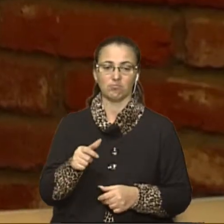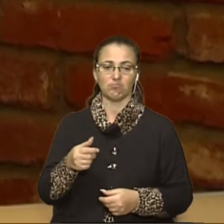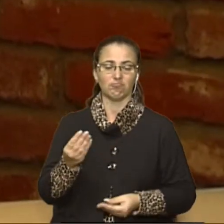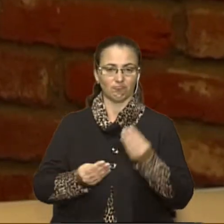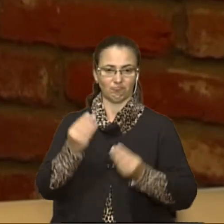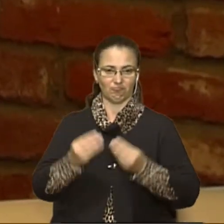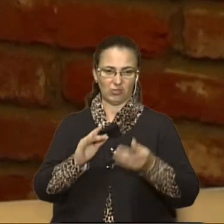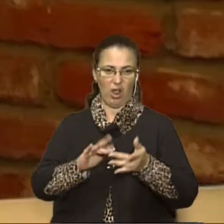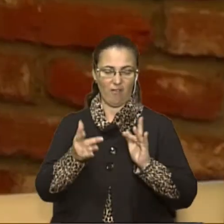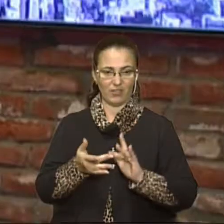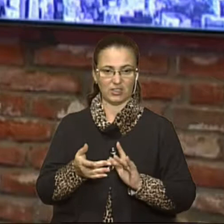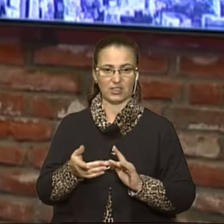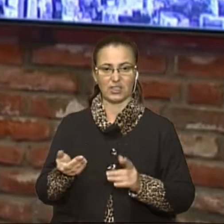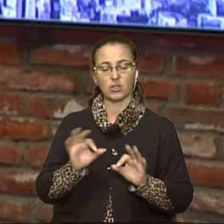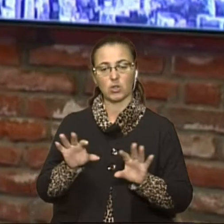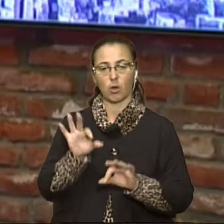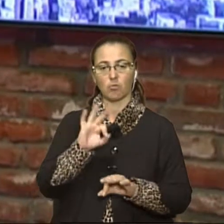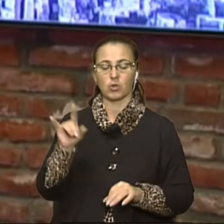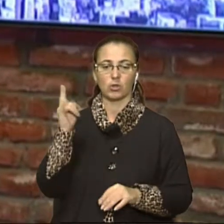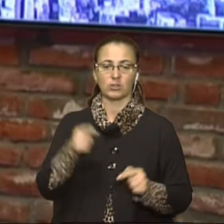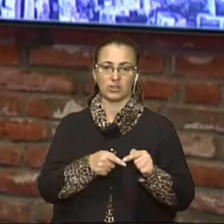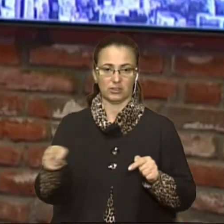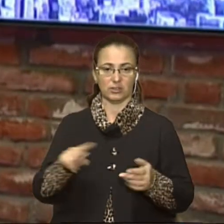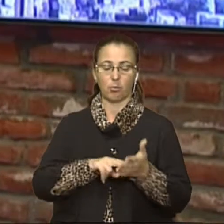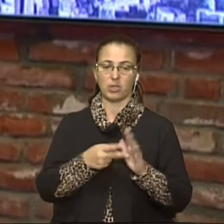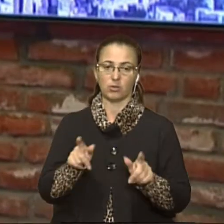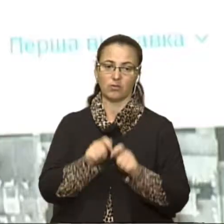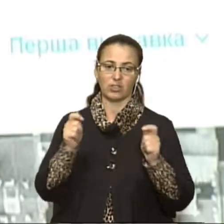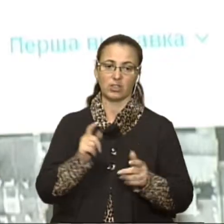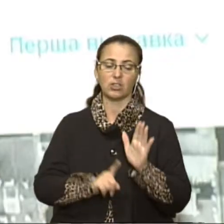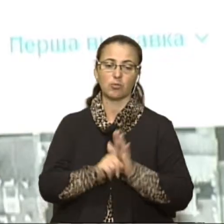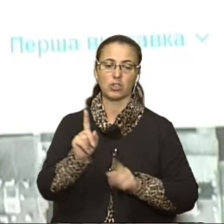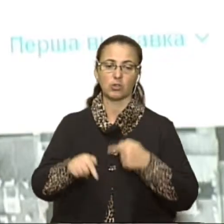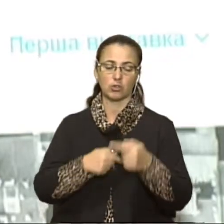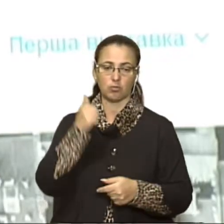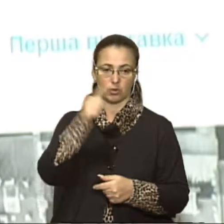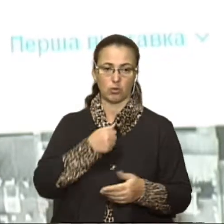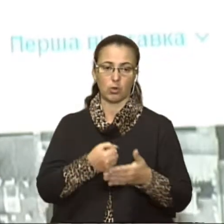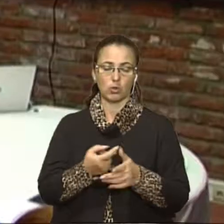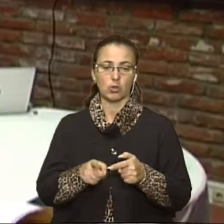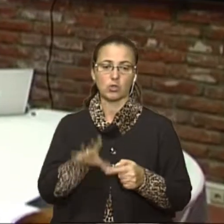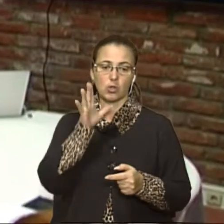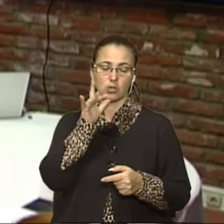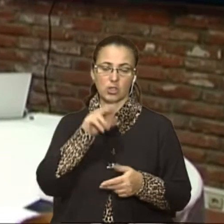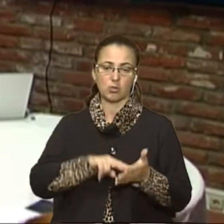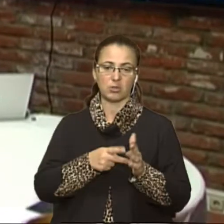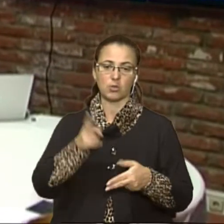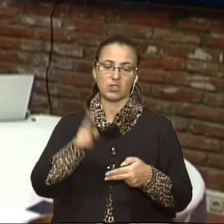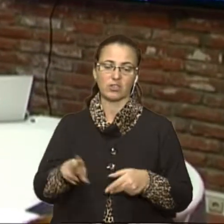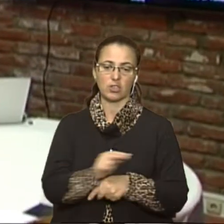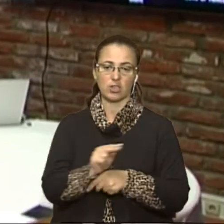Львові. Цю першу виставку у музеї міста планують відкрити на початку наступного року. До цього часу мають завершити ремонт у музеї.